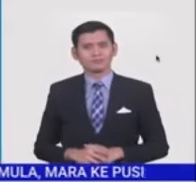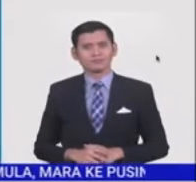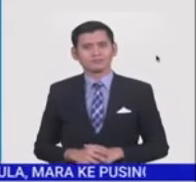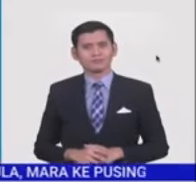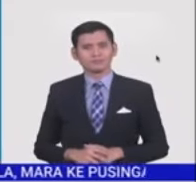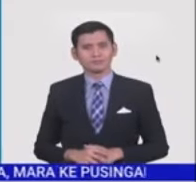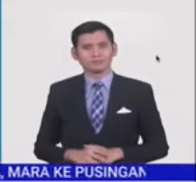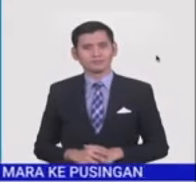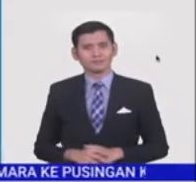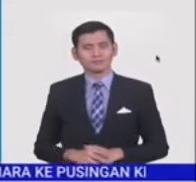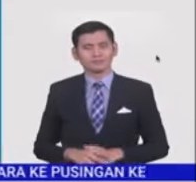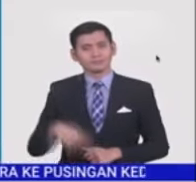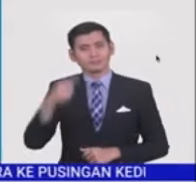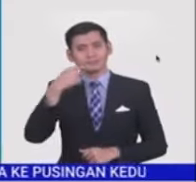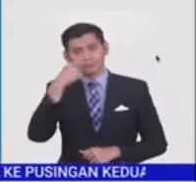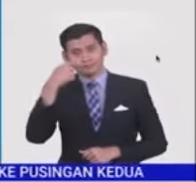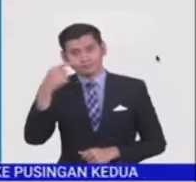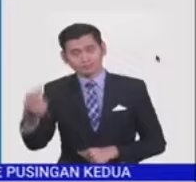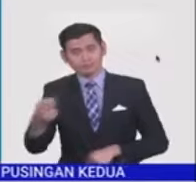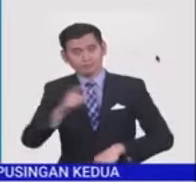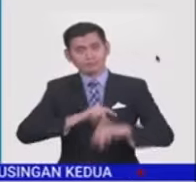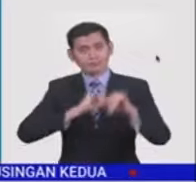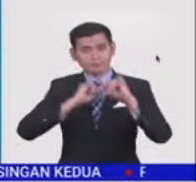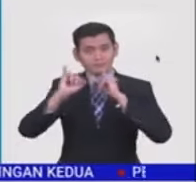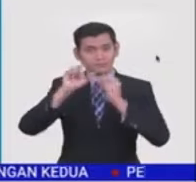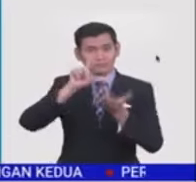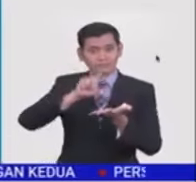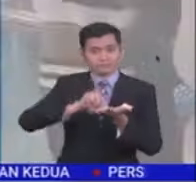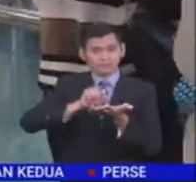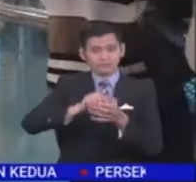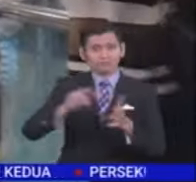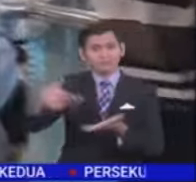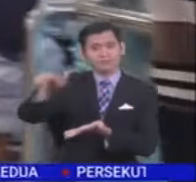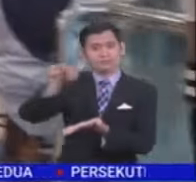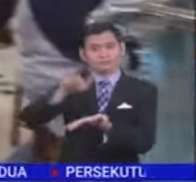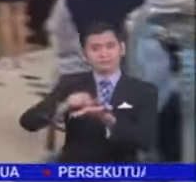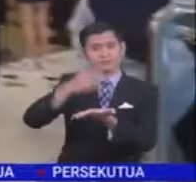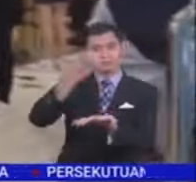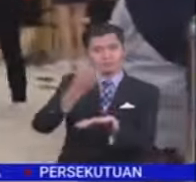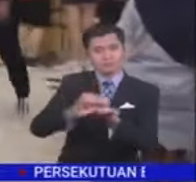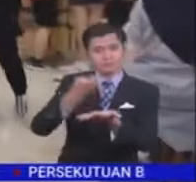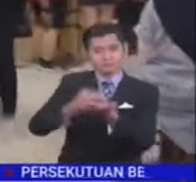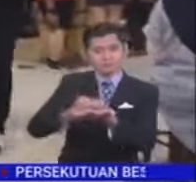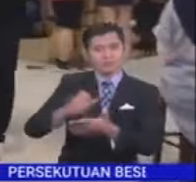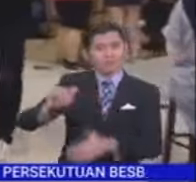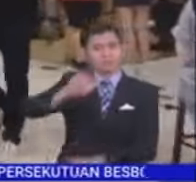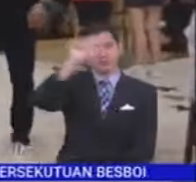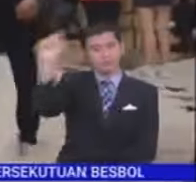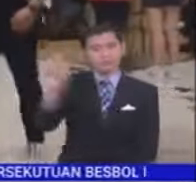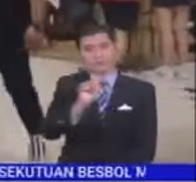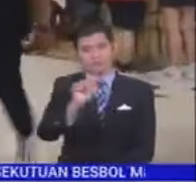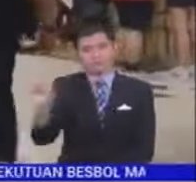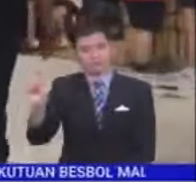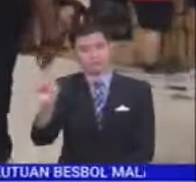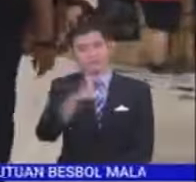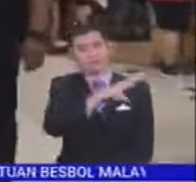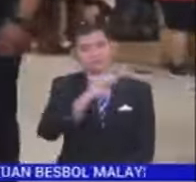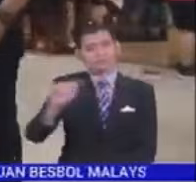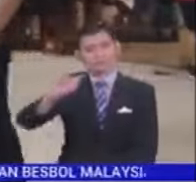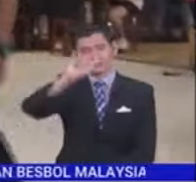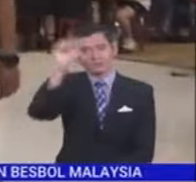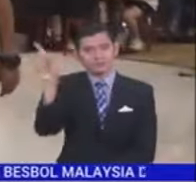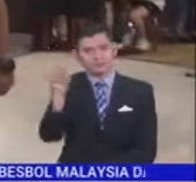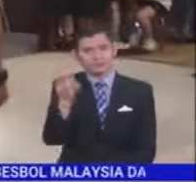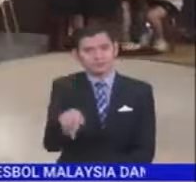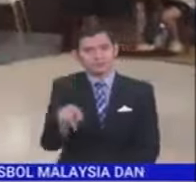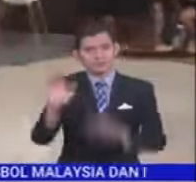Beliau bercakap pada sidang media sempena penerbitan laporan Ekonomi Rantau Asia Timur dan Pasifik Bank Dunia yang